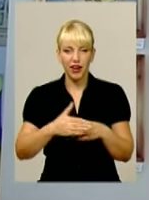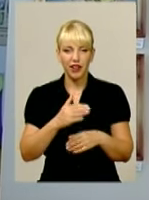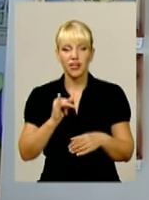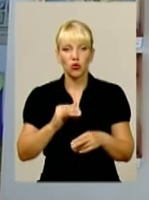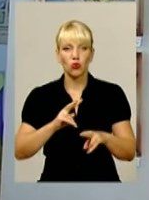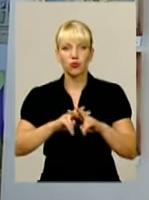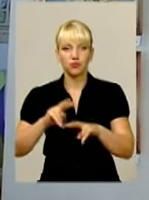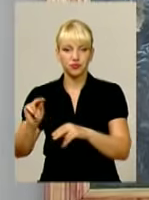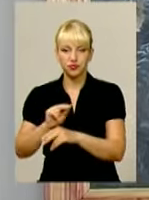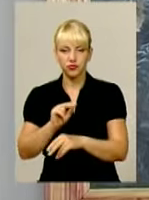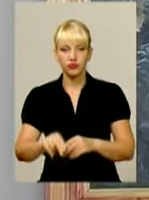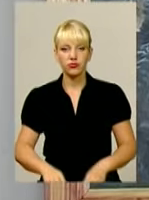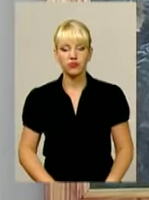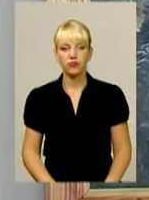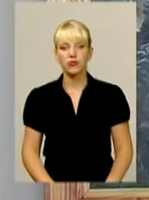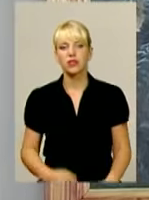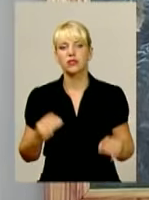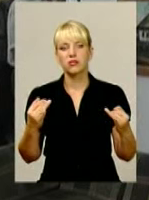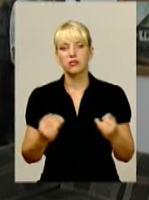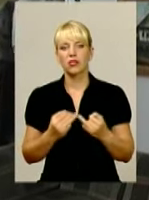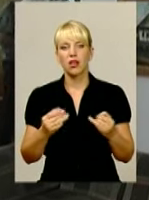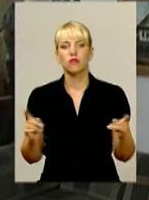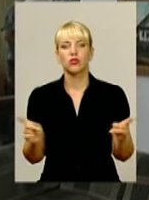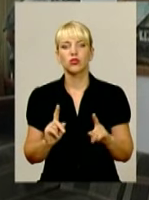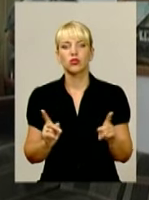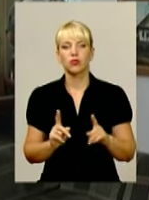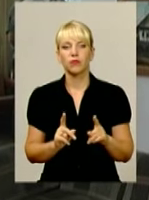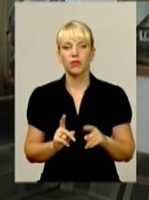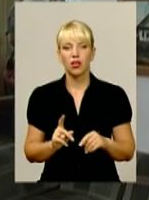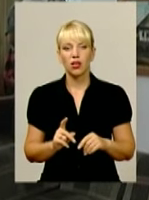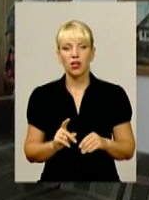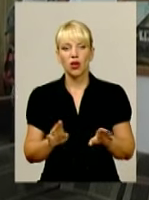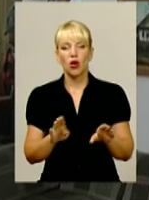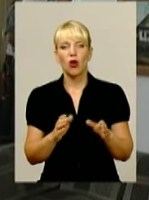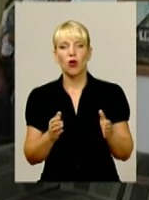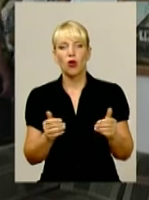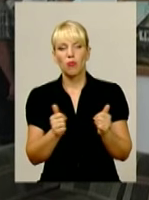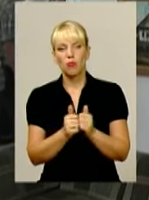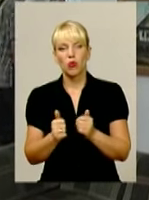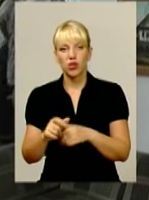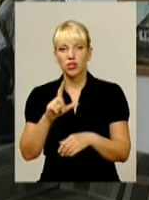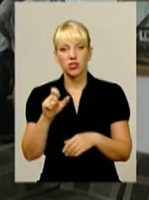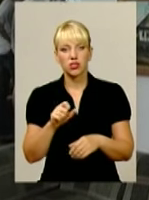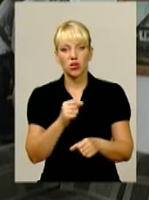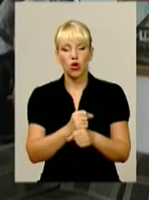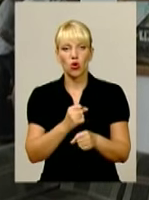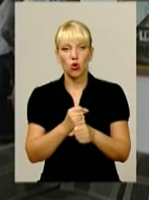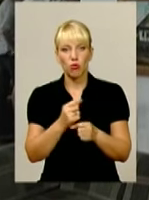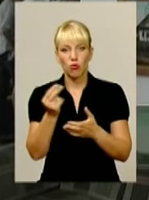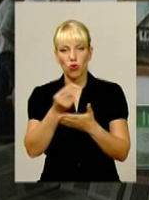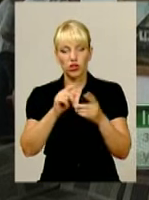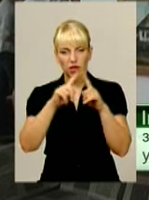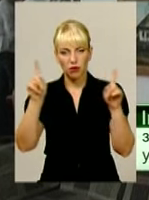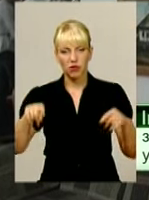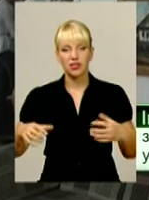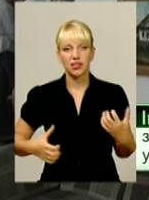виправних колоніях. Цікаво, що поряд з роботами достатньо такими тривожними, які